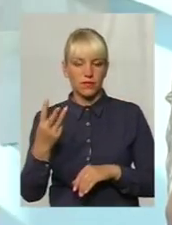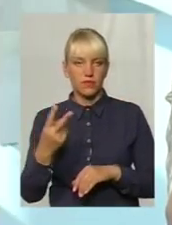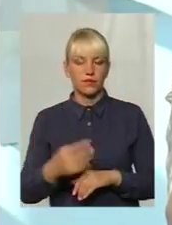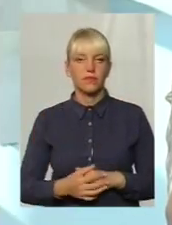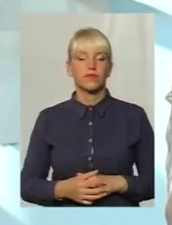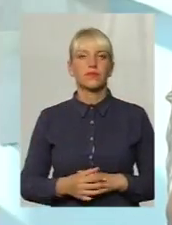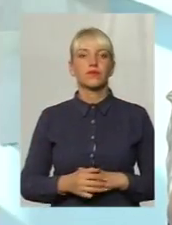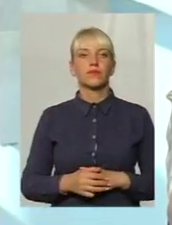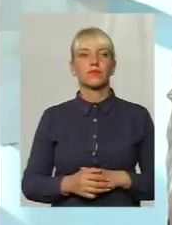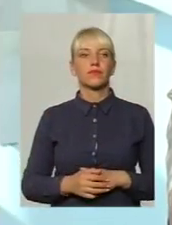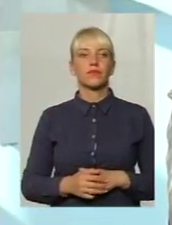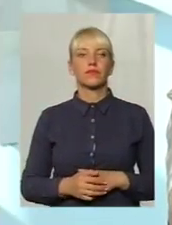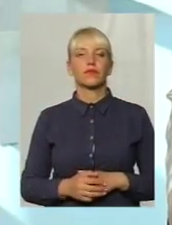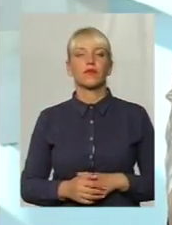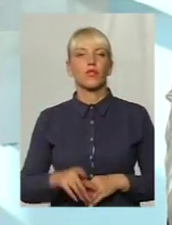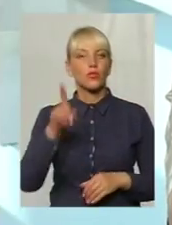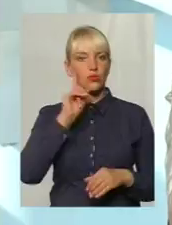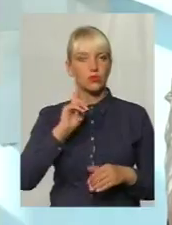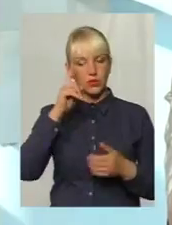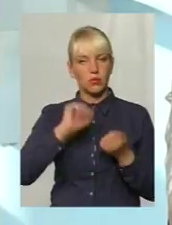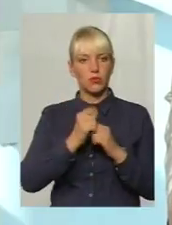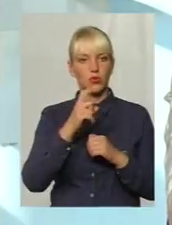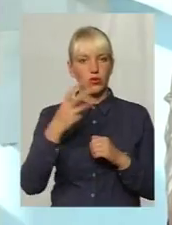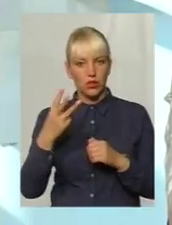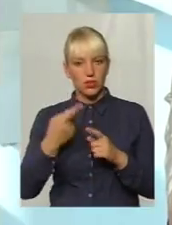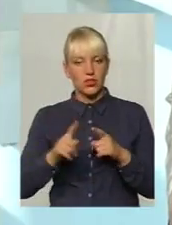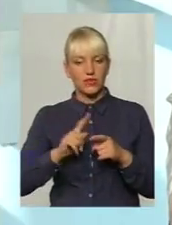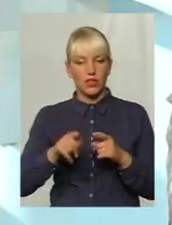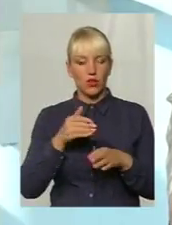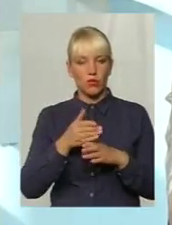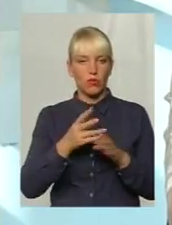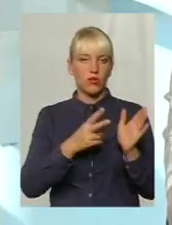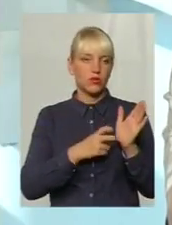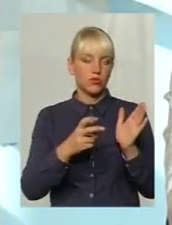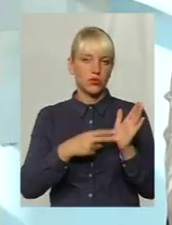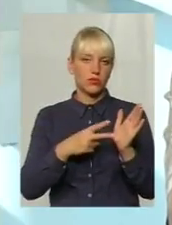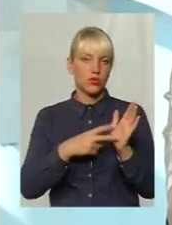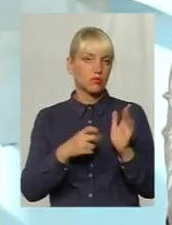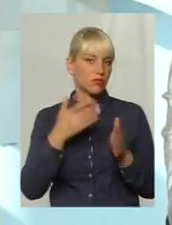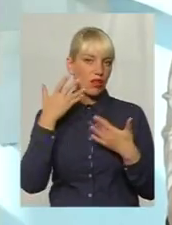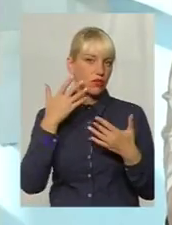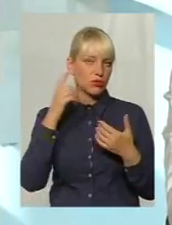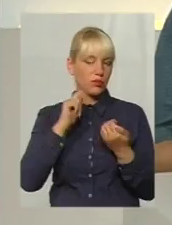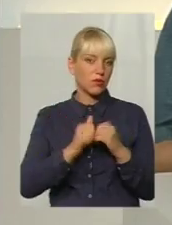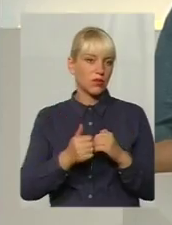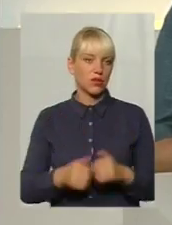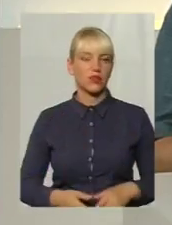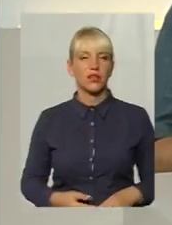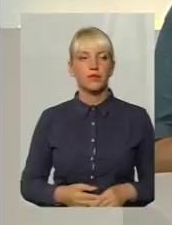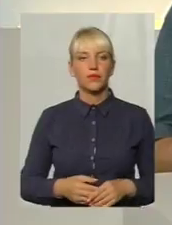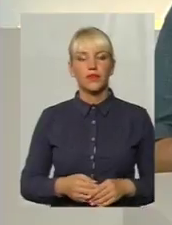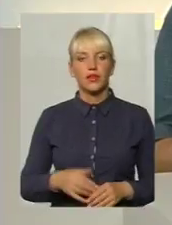707-103, так? Так. Доволі таки зручний, 103 – це швидка допомога. Швидка допомога. Тільки запам'ятати 707. Я зрозумів. Дякую. У ще один дзвіночок.